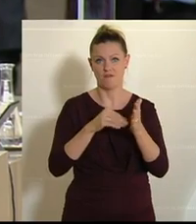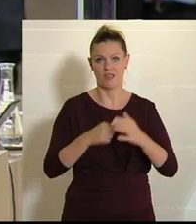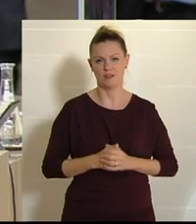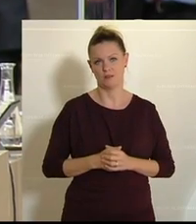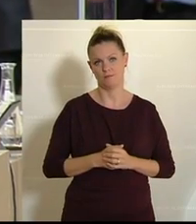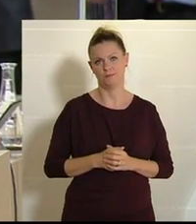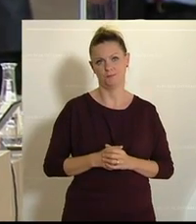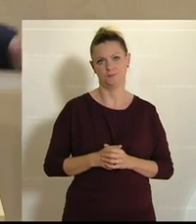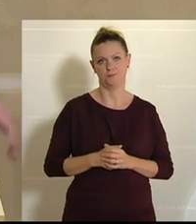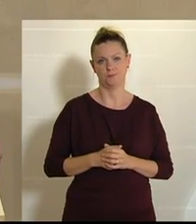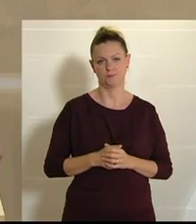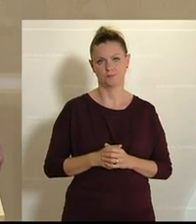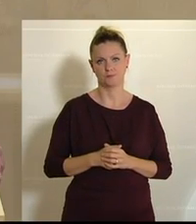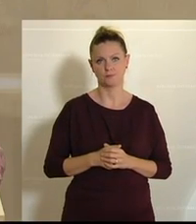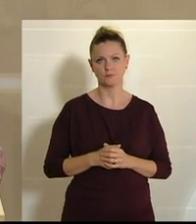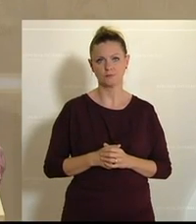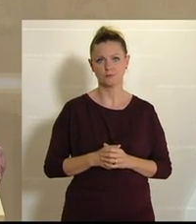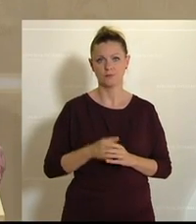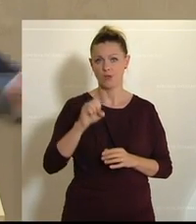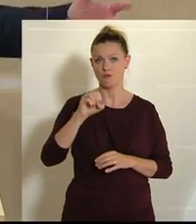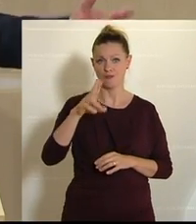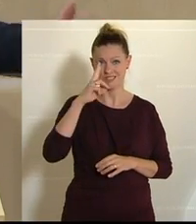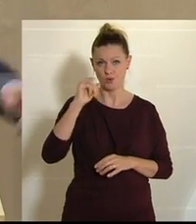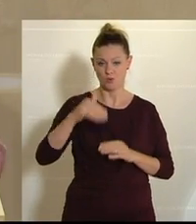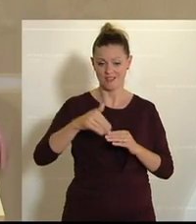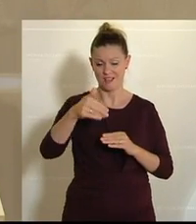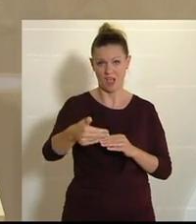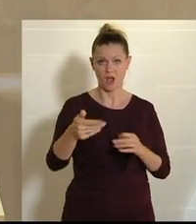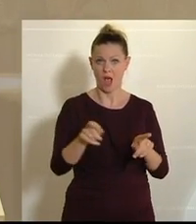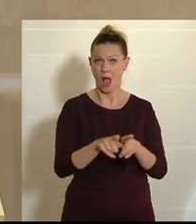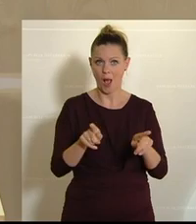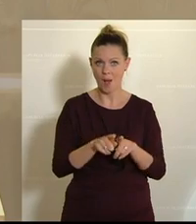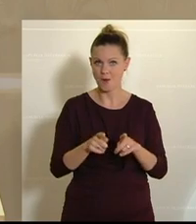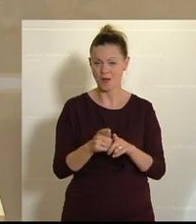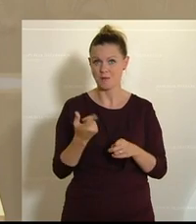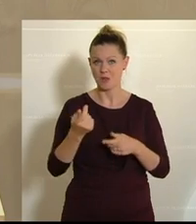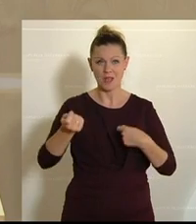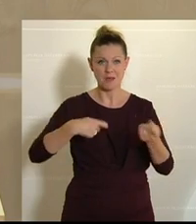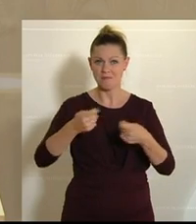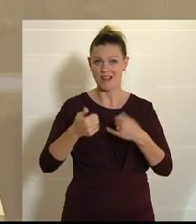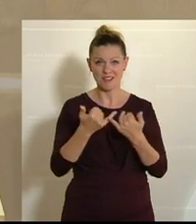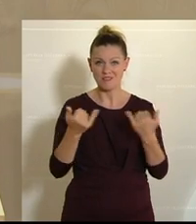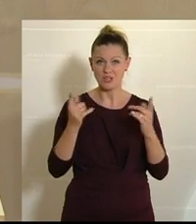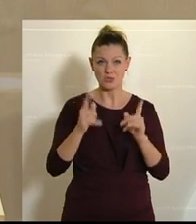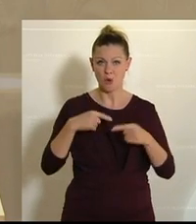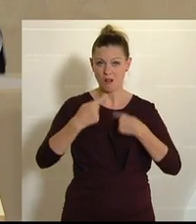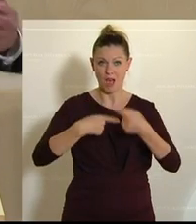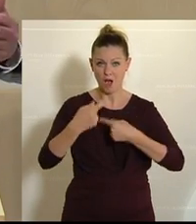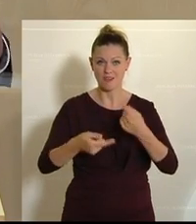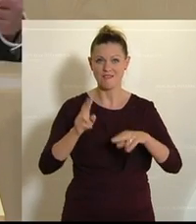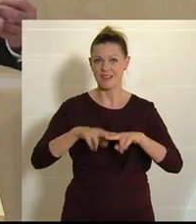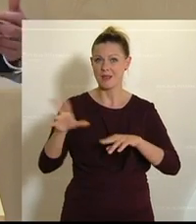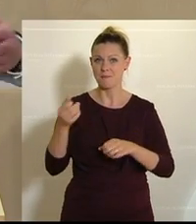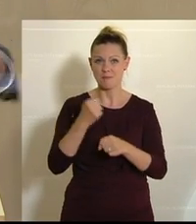nach dem 15. Juni. Wie soll denn der Markt funktionieren, wenn die Mitarbeiter